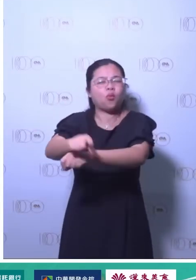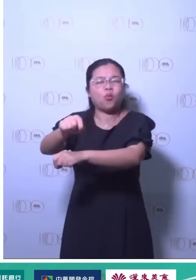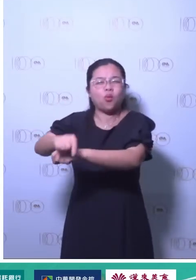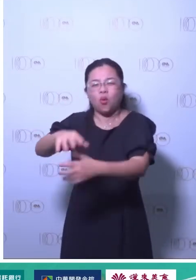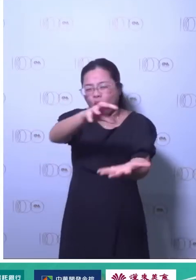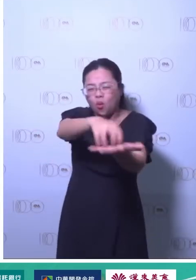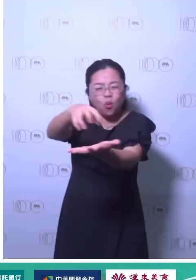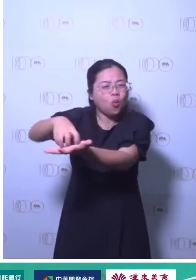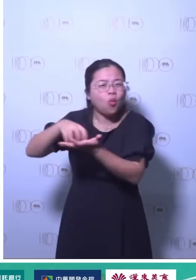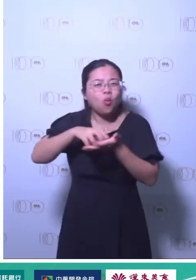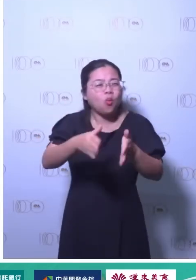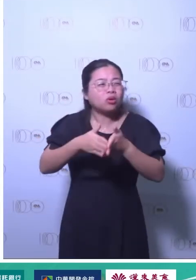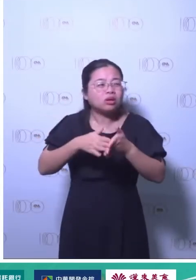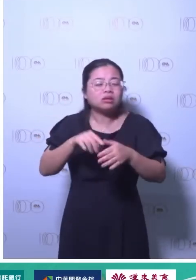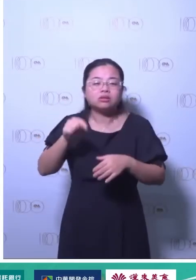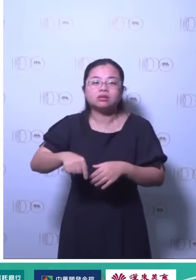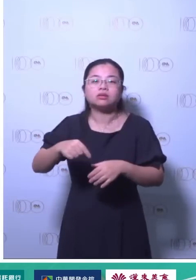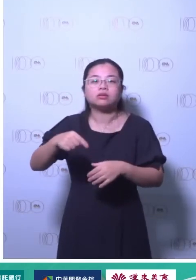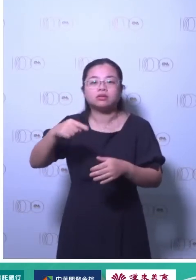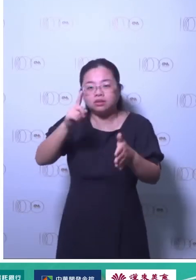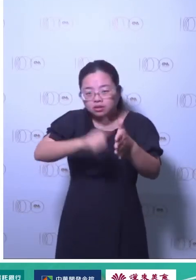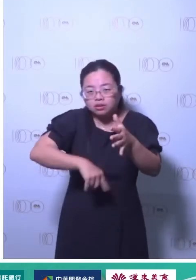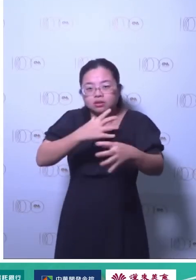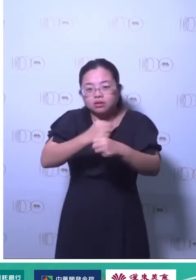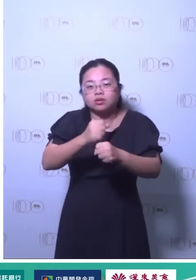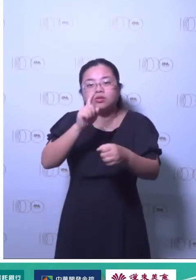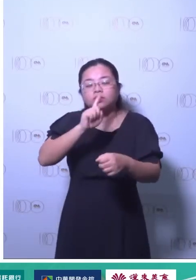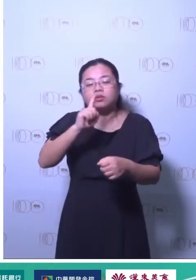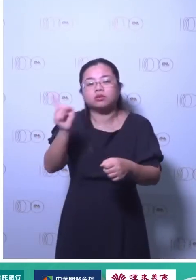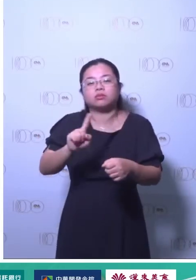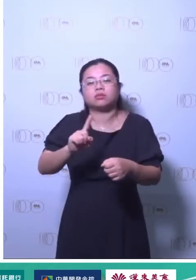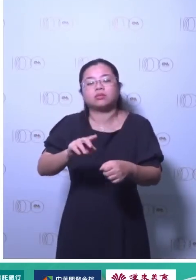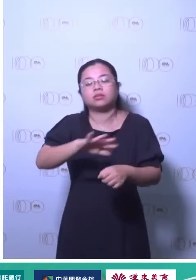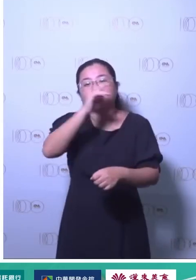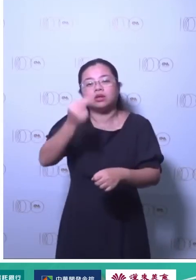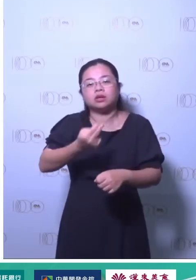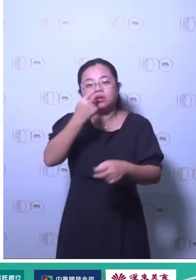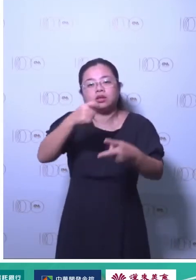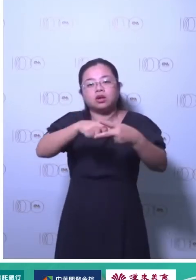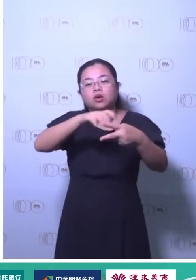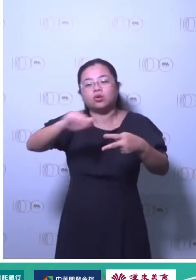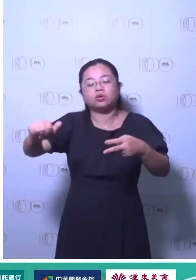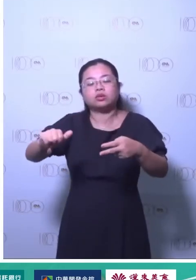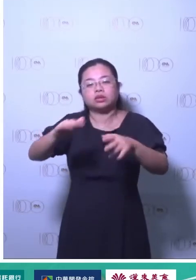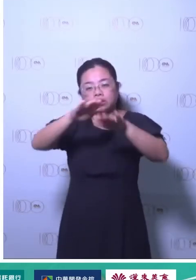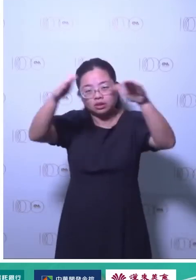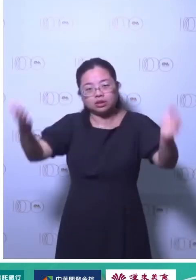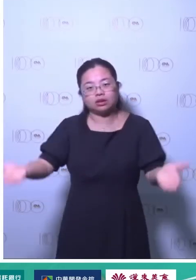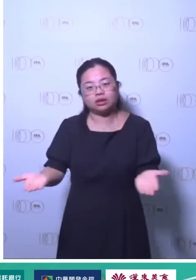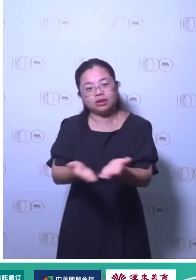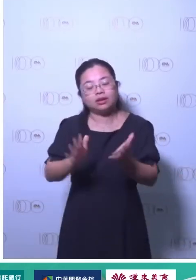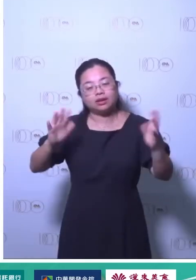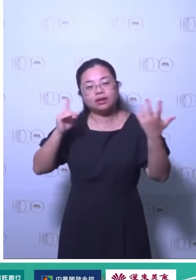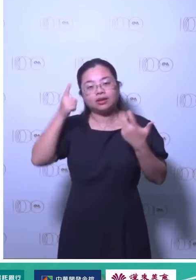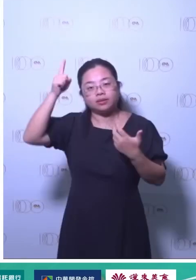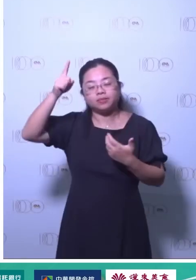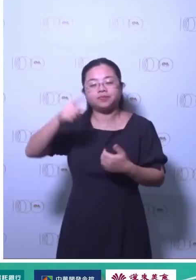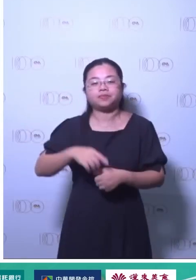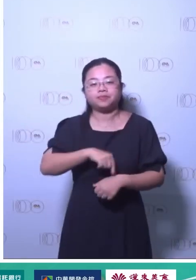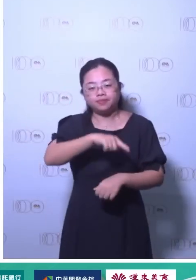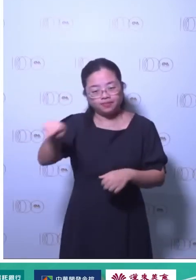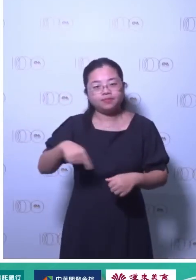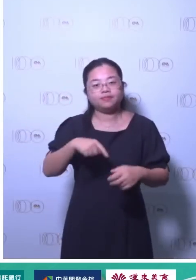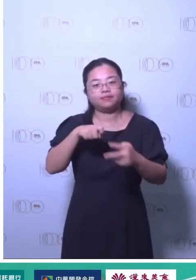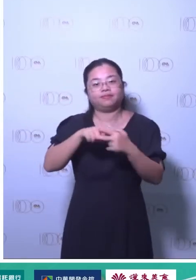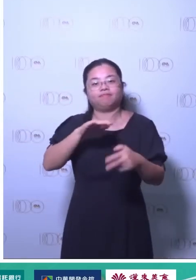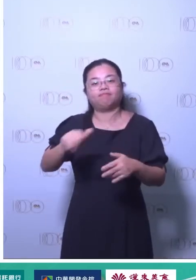应他的要求那我们就要用什么要很多工具很多工具很多工具就是这几年大家常听到要去上课上一